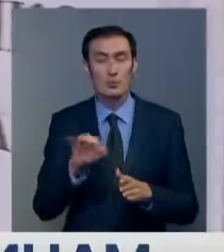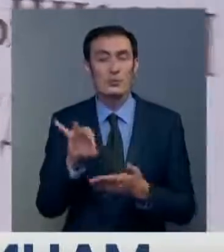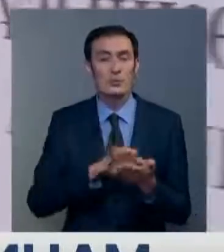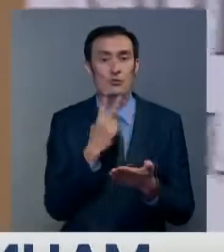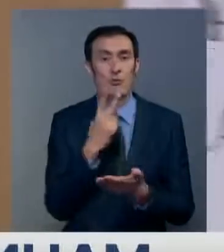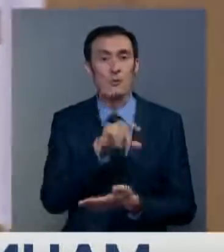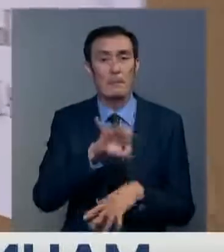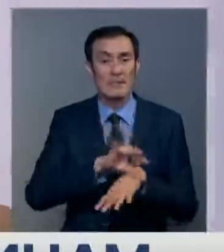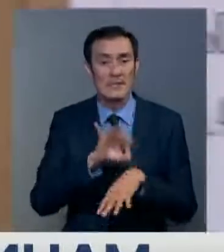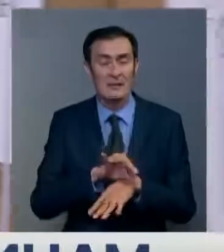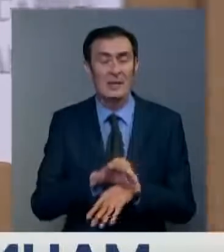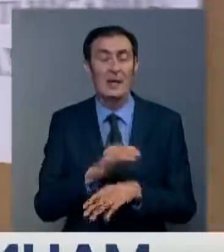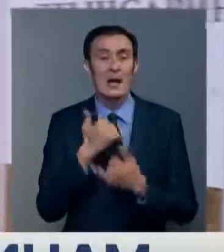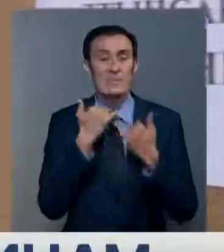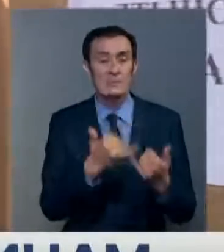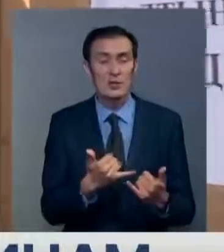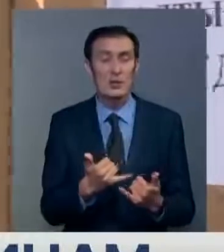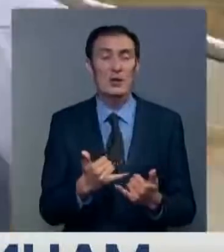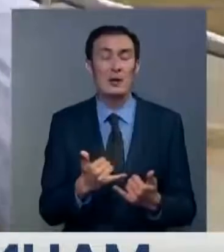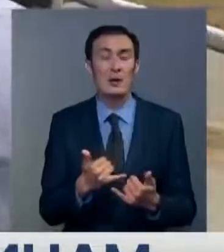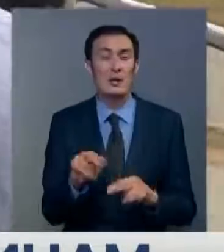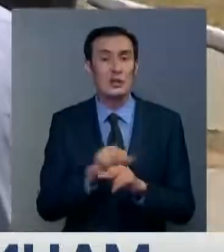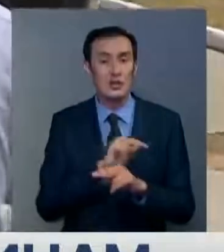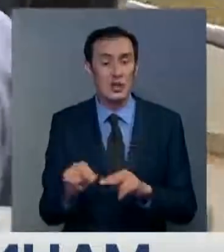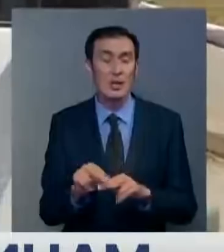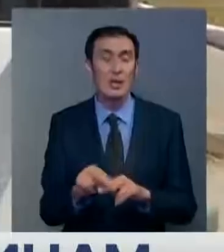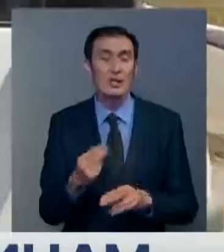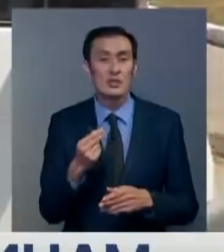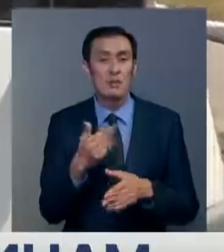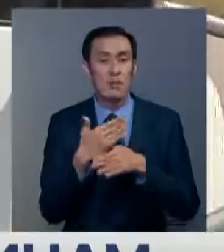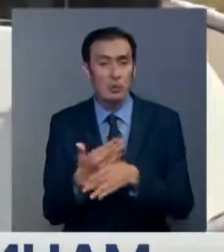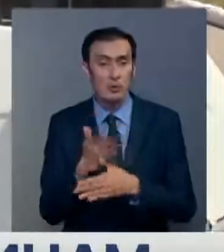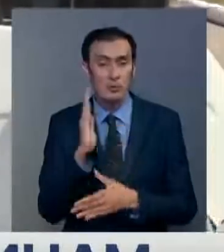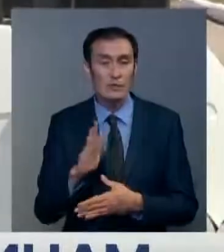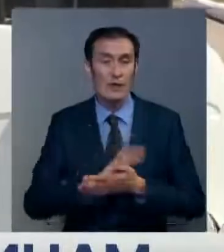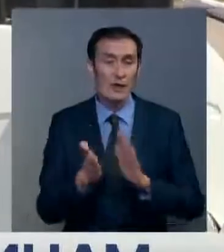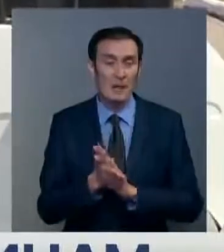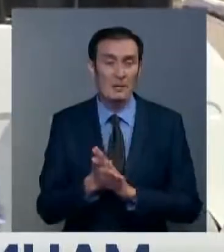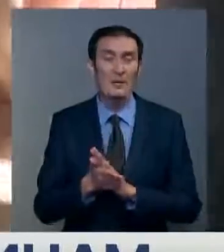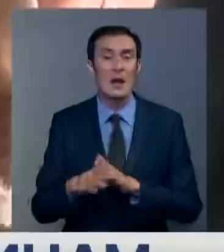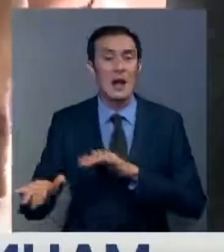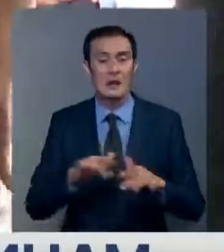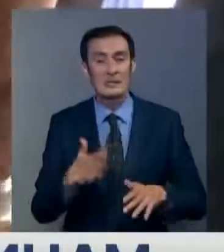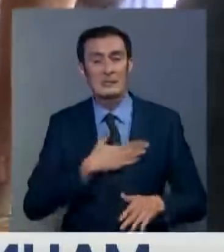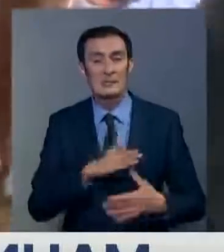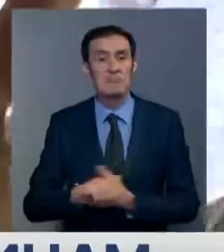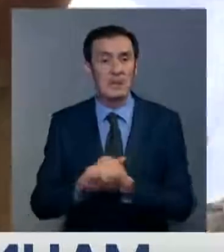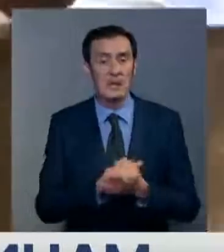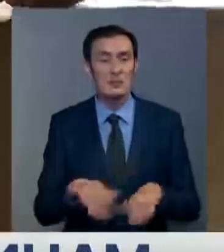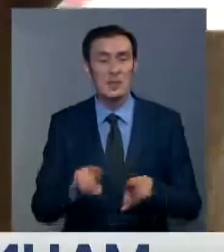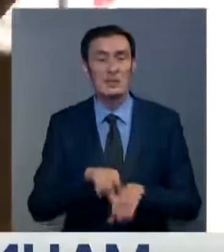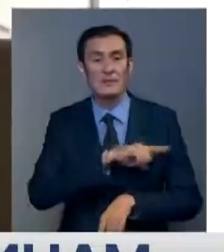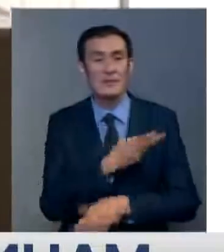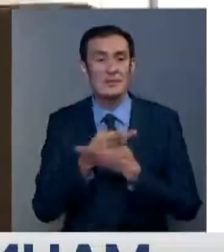пациента, что позволяет обеспечить их максимальный охват. По словам спонсоров, помощь оказывается в рамках акции «Безбергемес». Также в